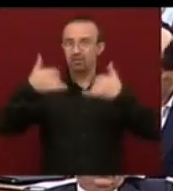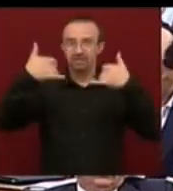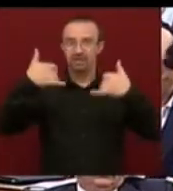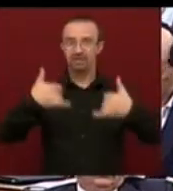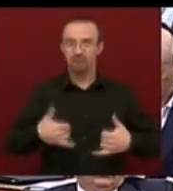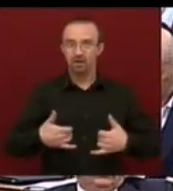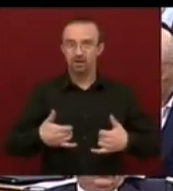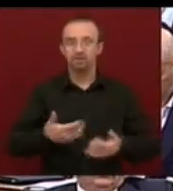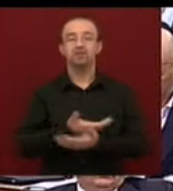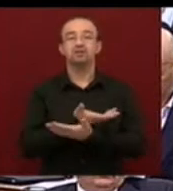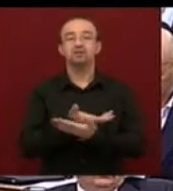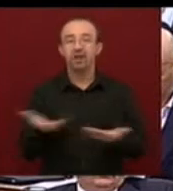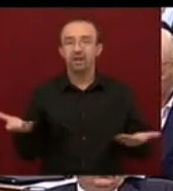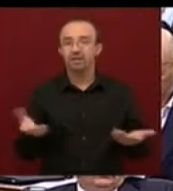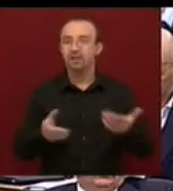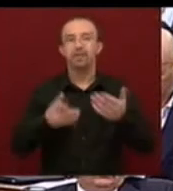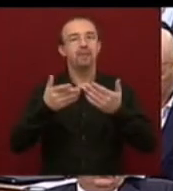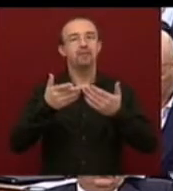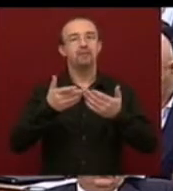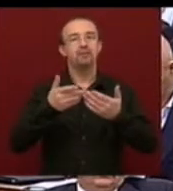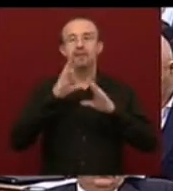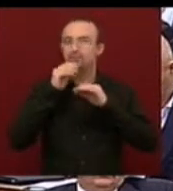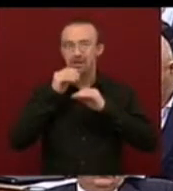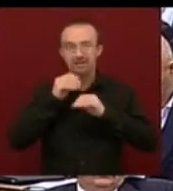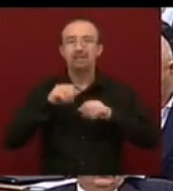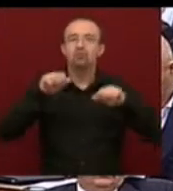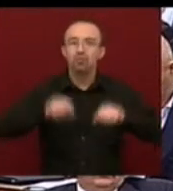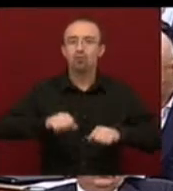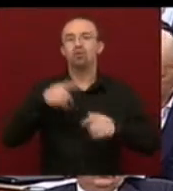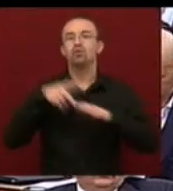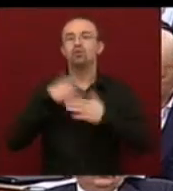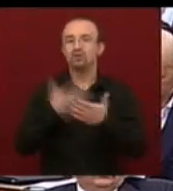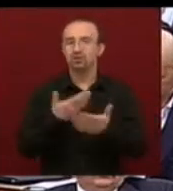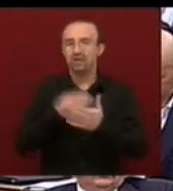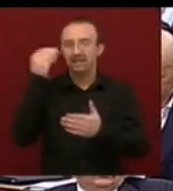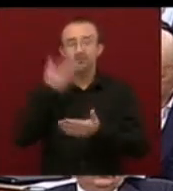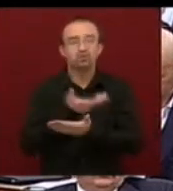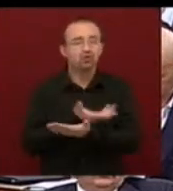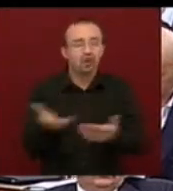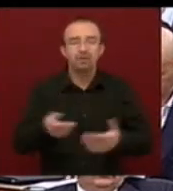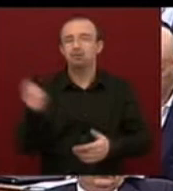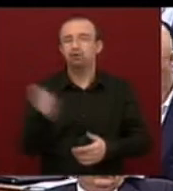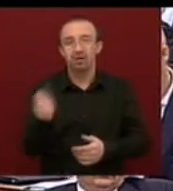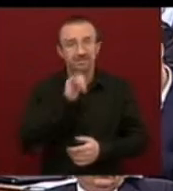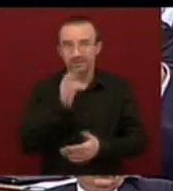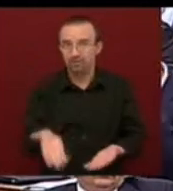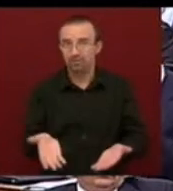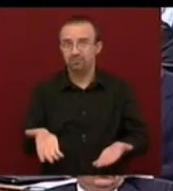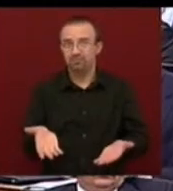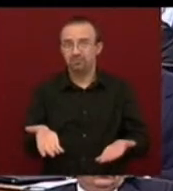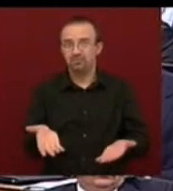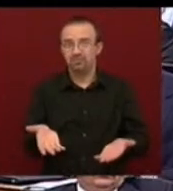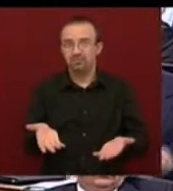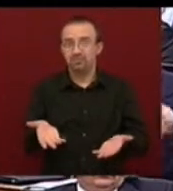senki nem beszélhet komolyan, közgazdaság értelemben, semmilyen sarcol akkor, amikor